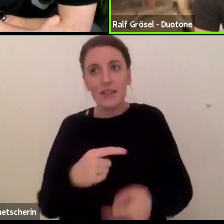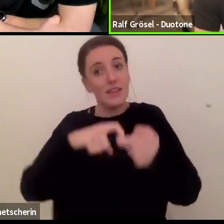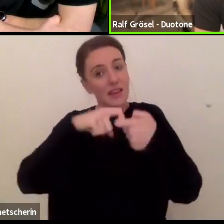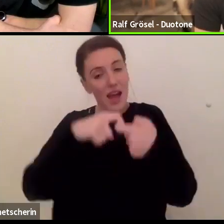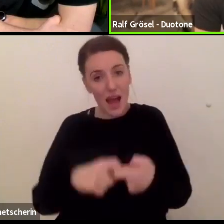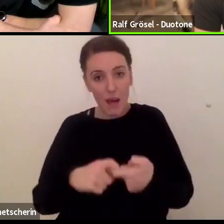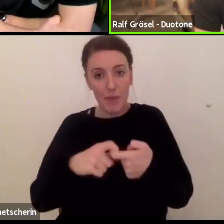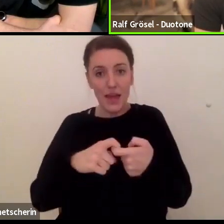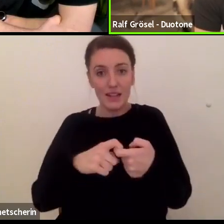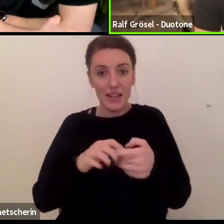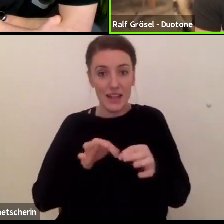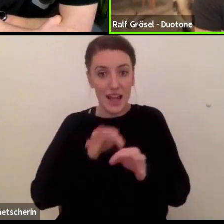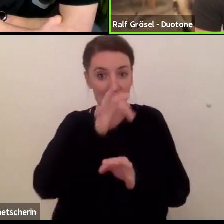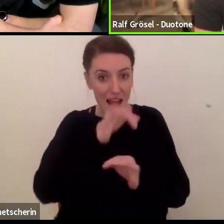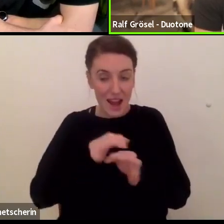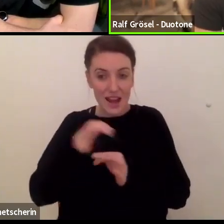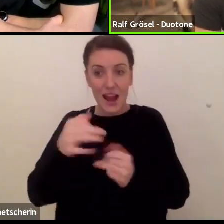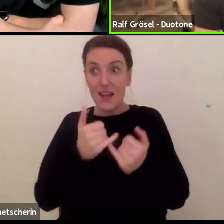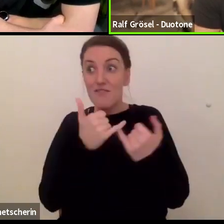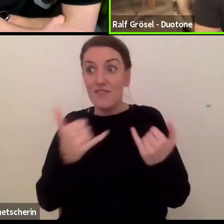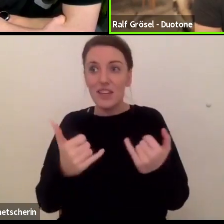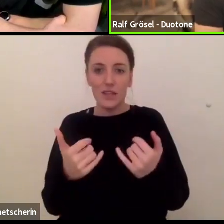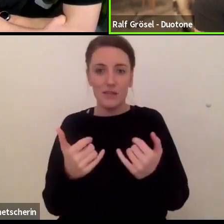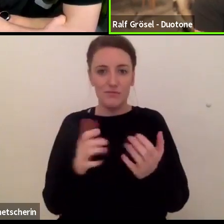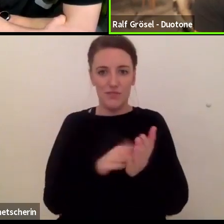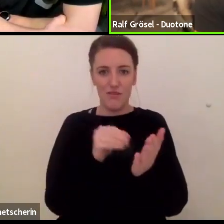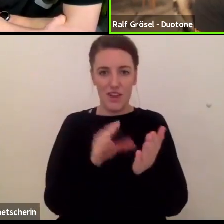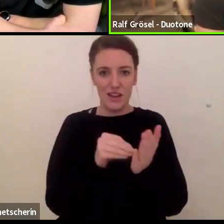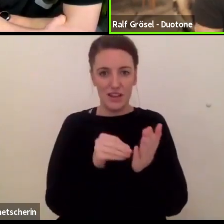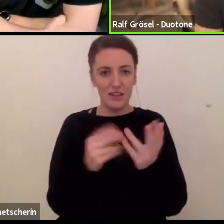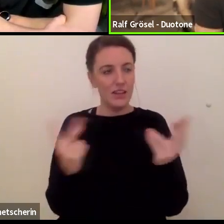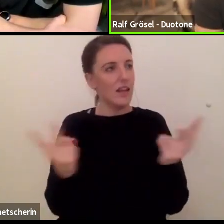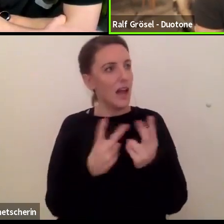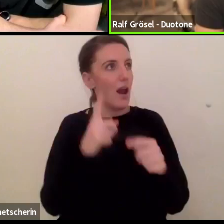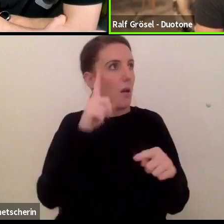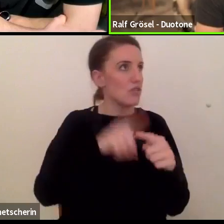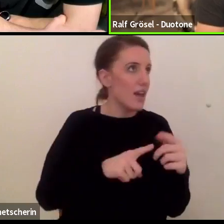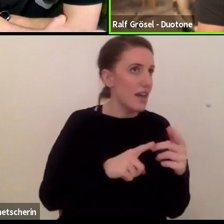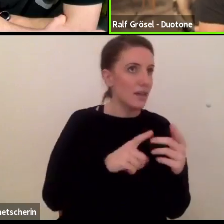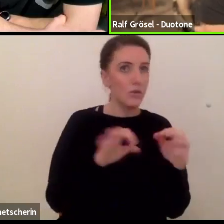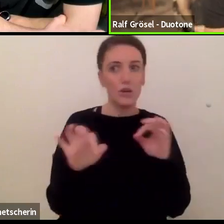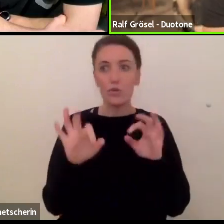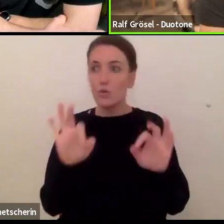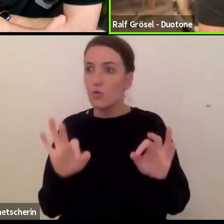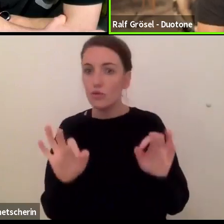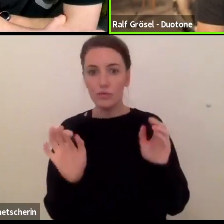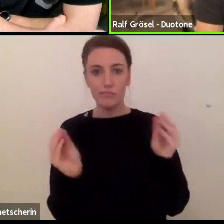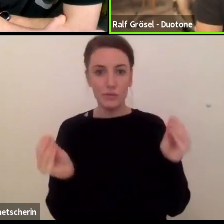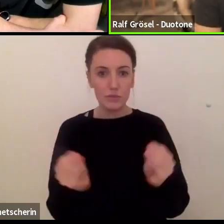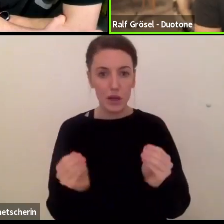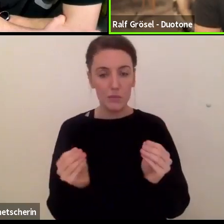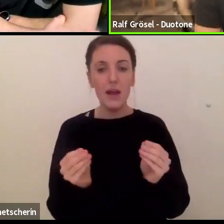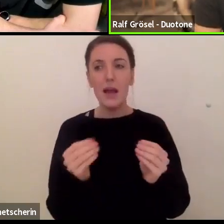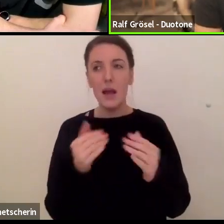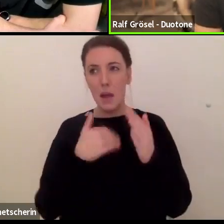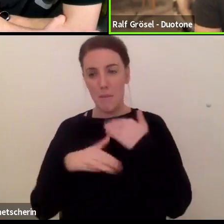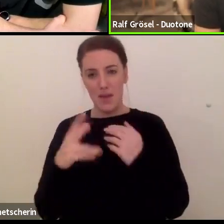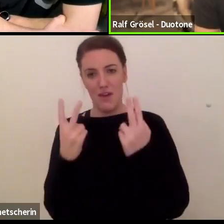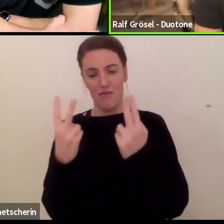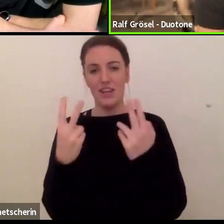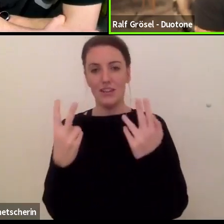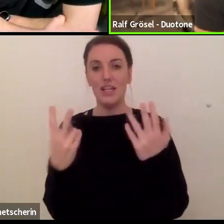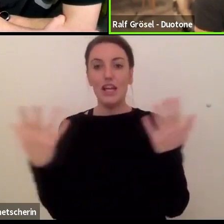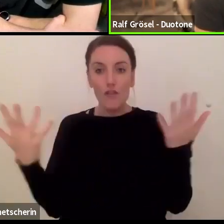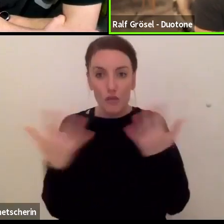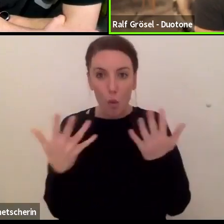Leine einsetzt. Und das hat nichts damit zu tun, ob man die jetzt schlecht behandelt oder gut behandelt, sondern eher wie und wo und bei welchen Umständen